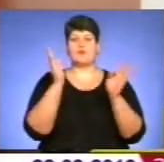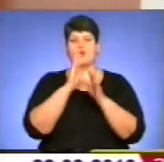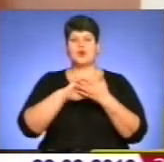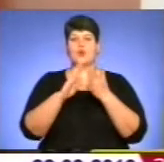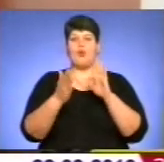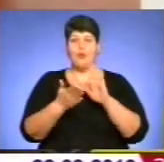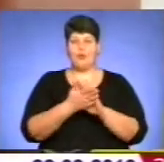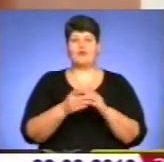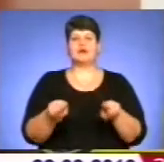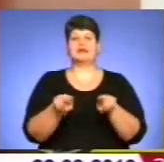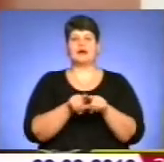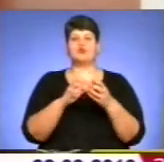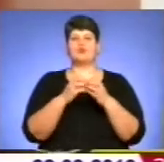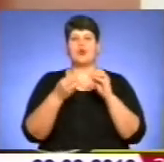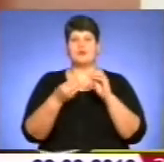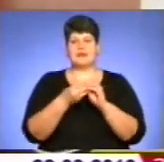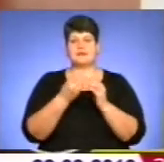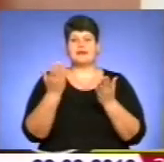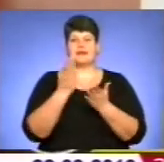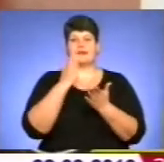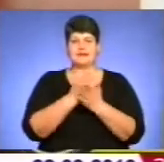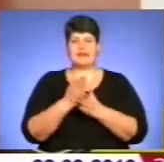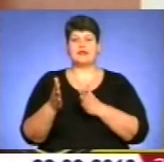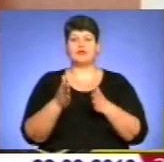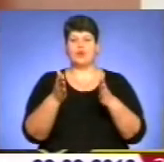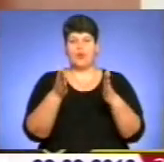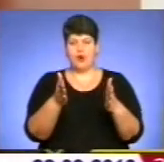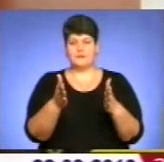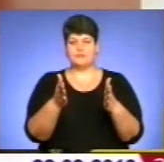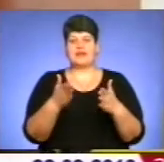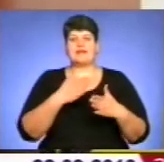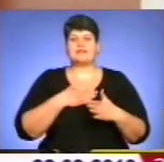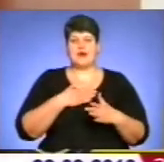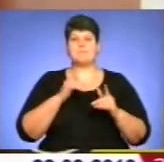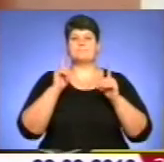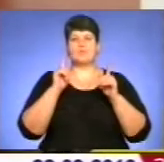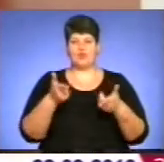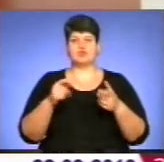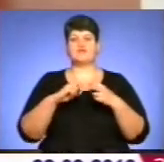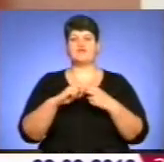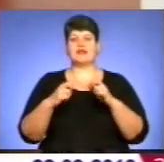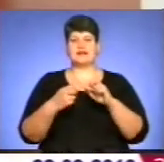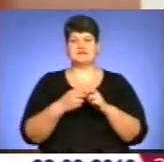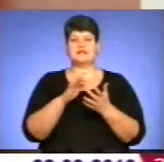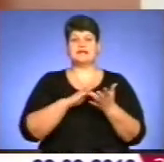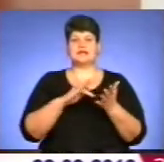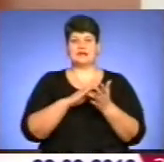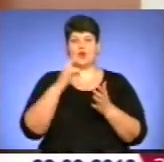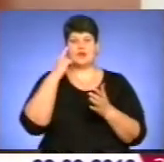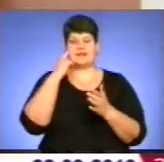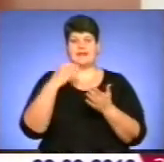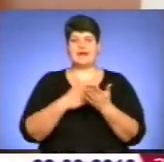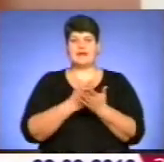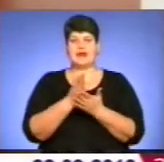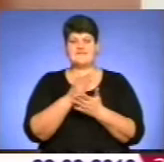а також проблеми, які виникають у зв'язку з цим на дорогах, нами, погоджені з Франківським центром оцінювання якості,